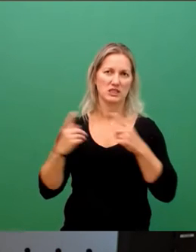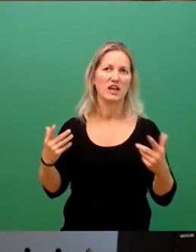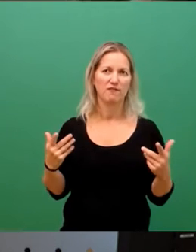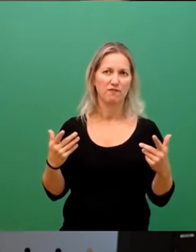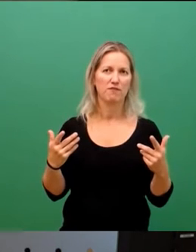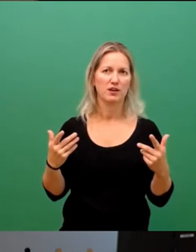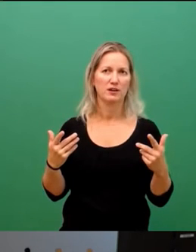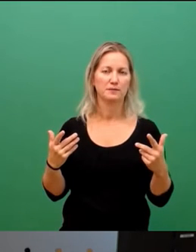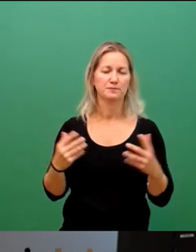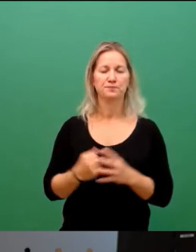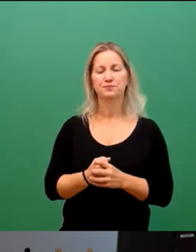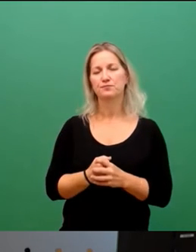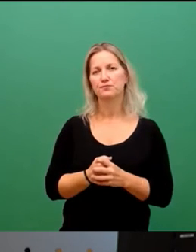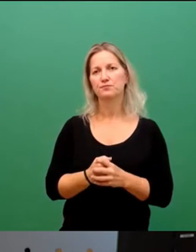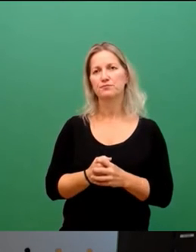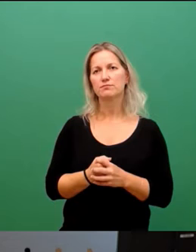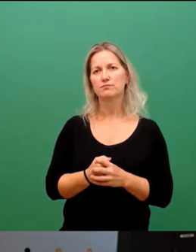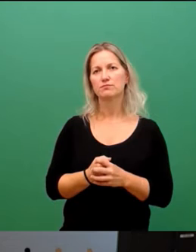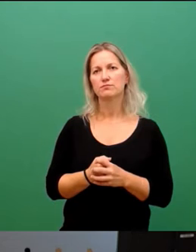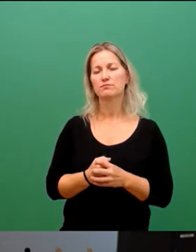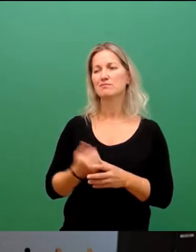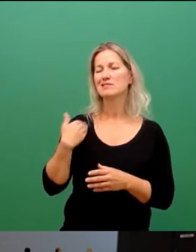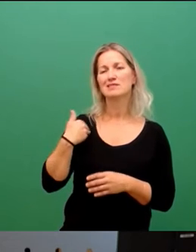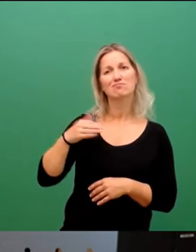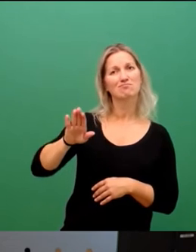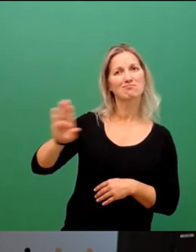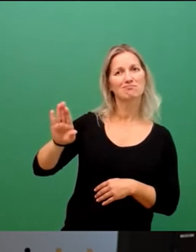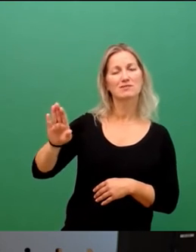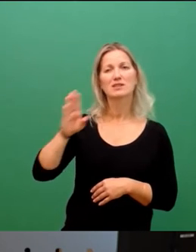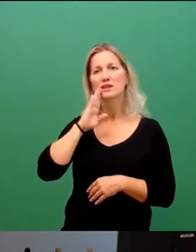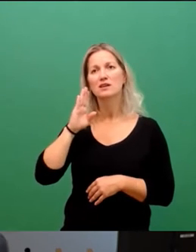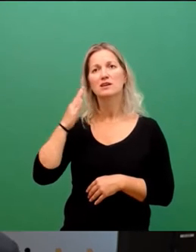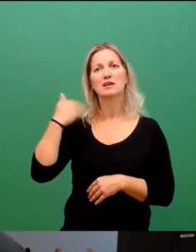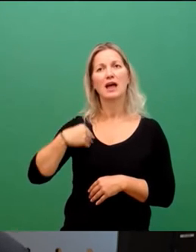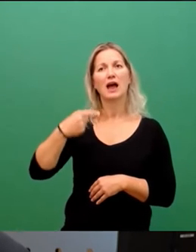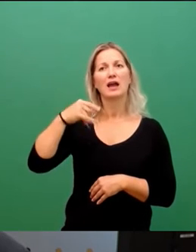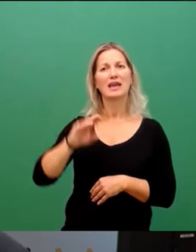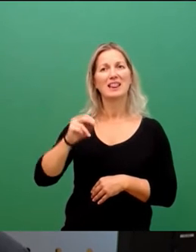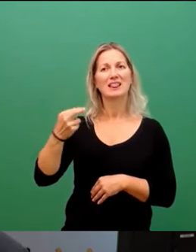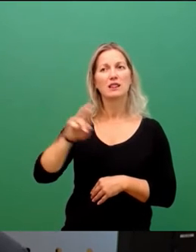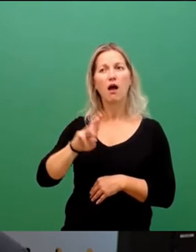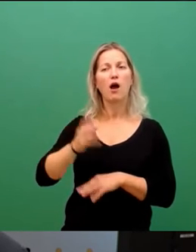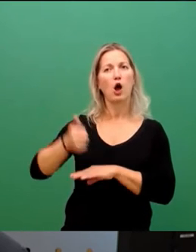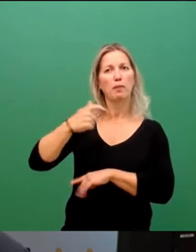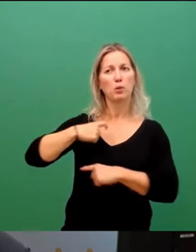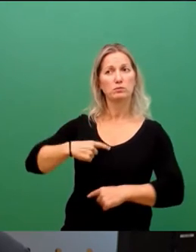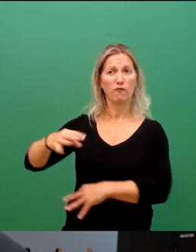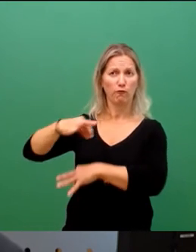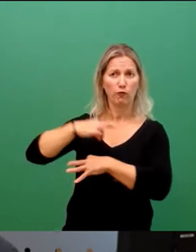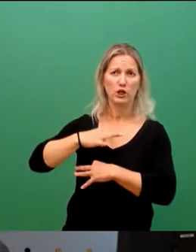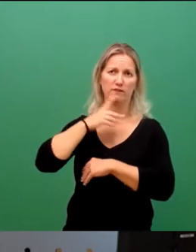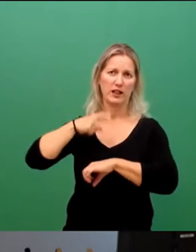bewerten. Sowohl der Oberbürgermeister Herr Ginter hat sich viel Zeit für uns genommen und die